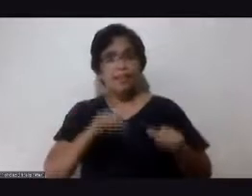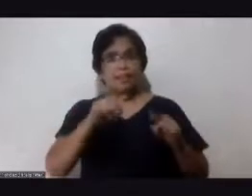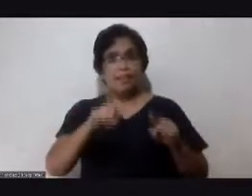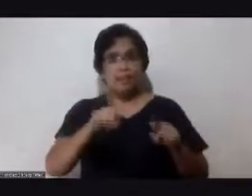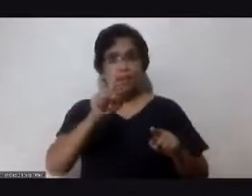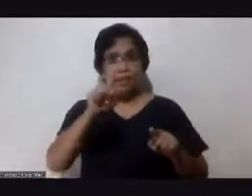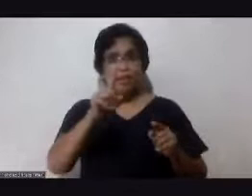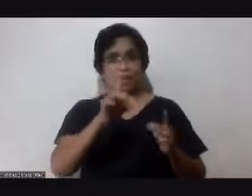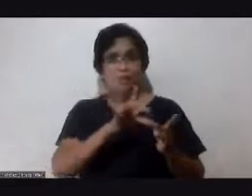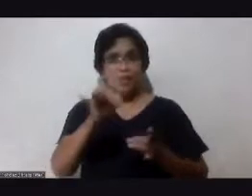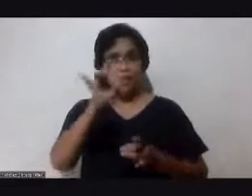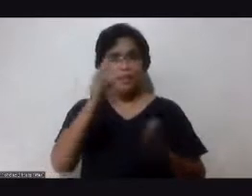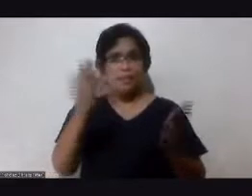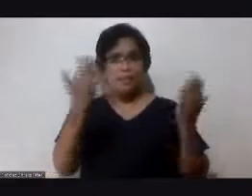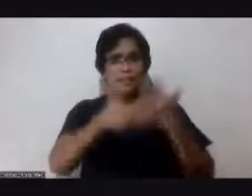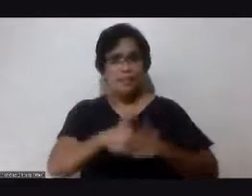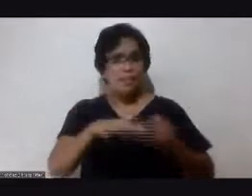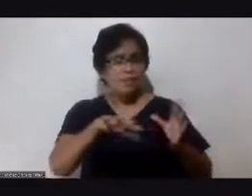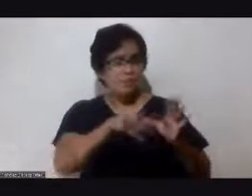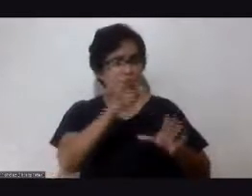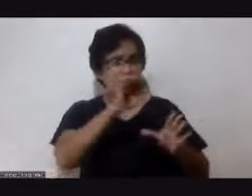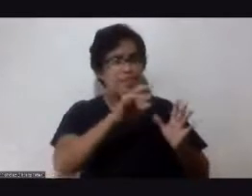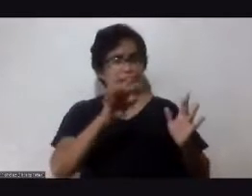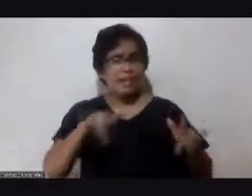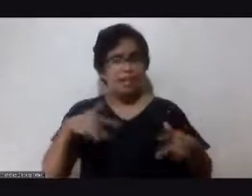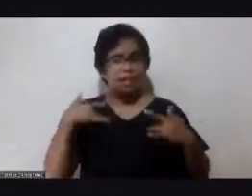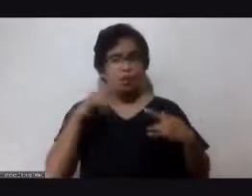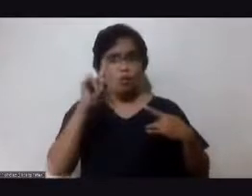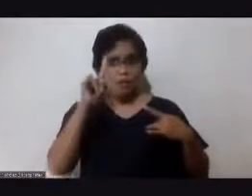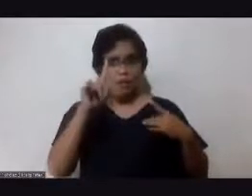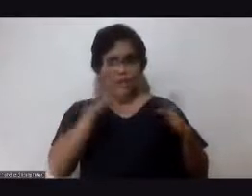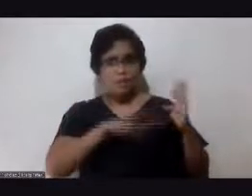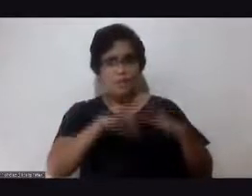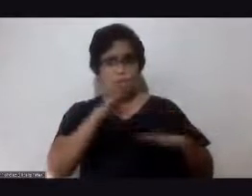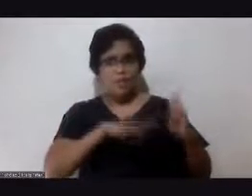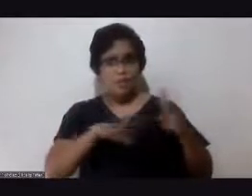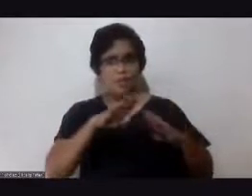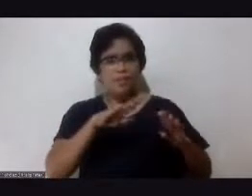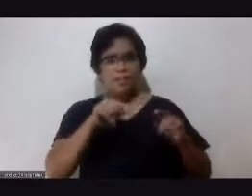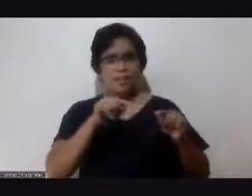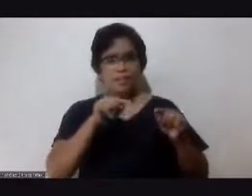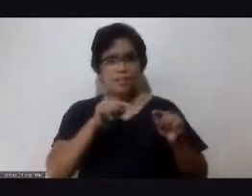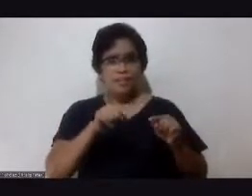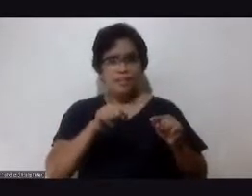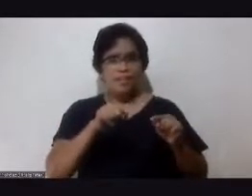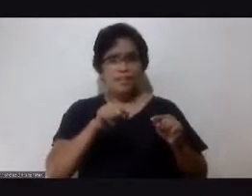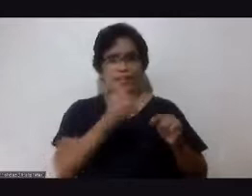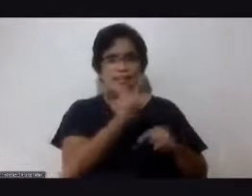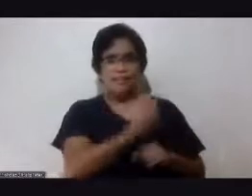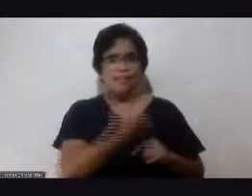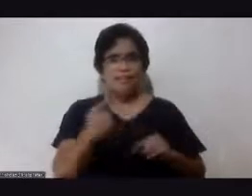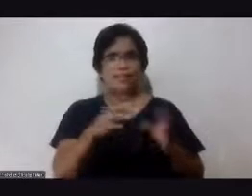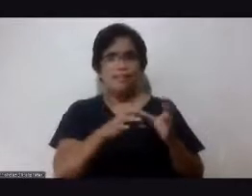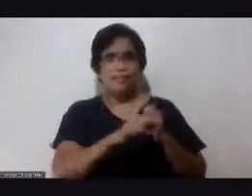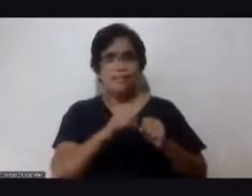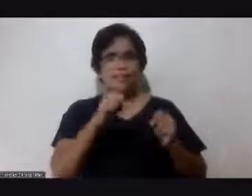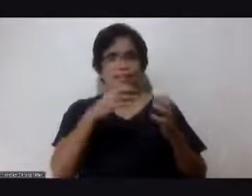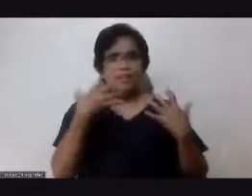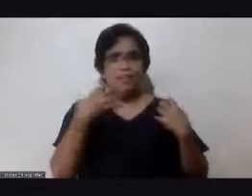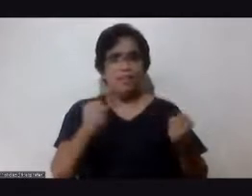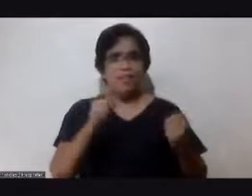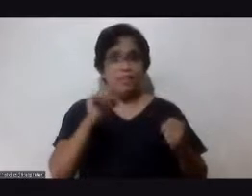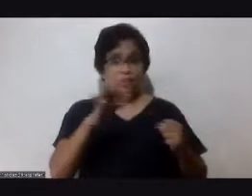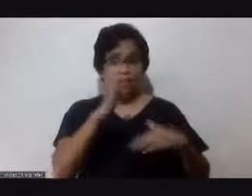darkness to find light one troubled wearied individual to gain strength if you comfort